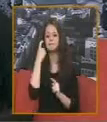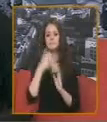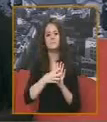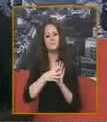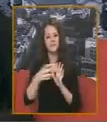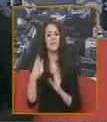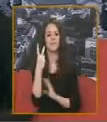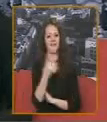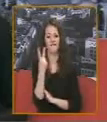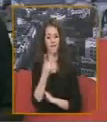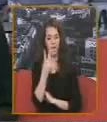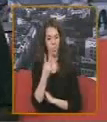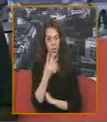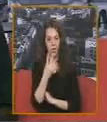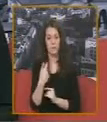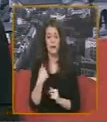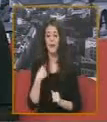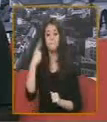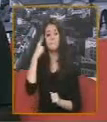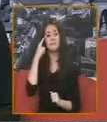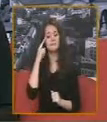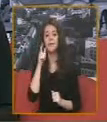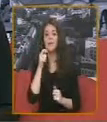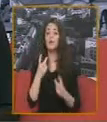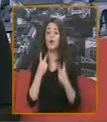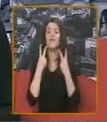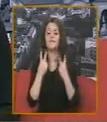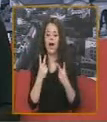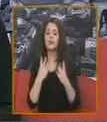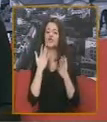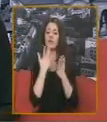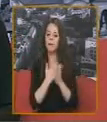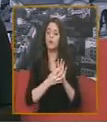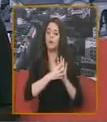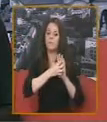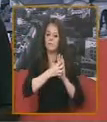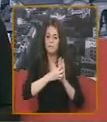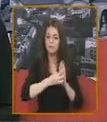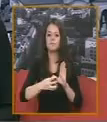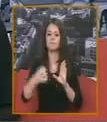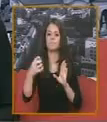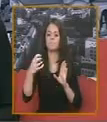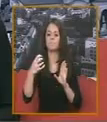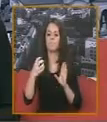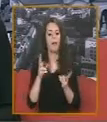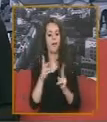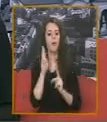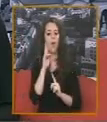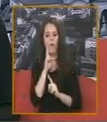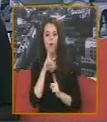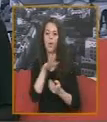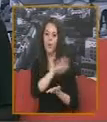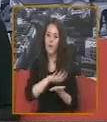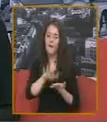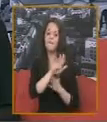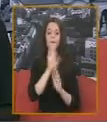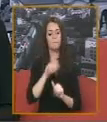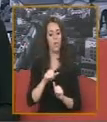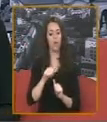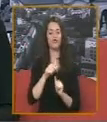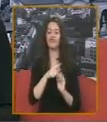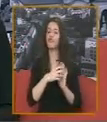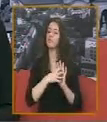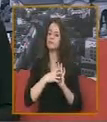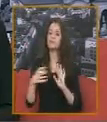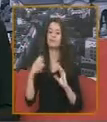Mislimo da je jako važno Da akcija ima kontinuitet Kako bi naši gluvi Subrađeni mogli da uživaju